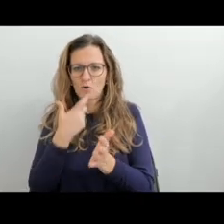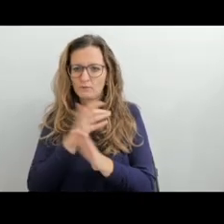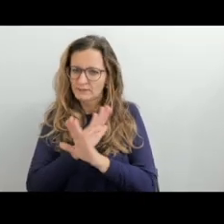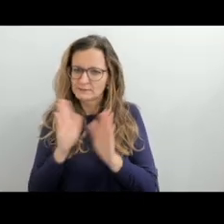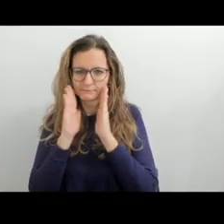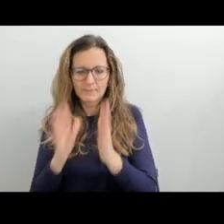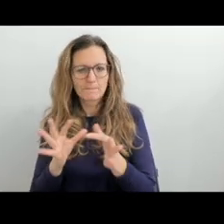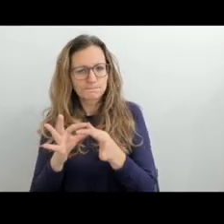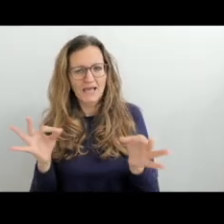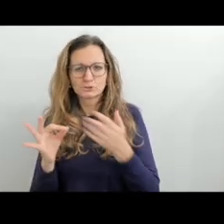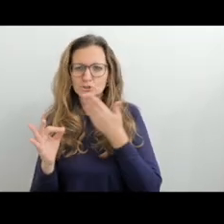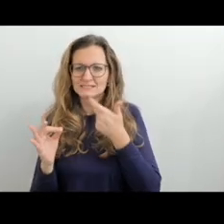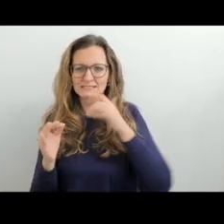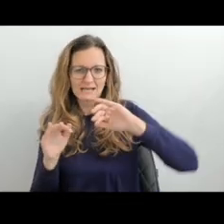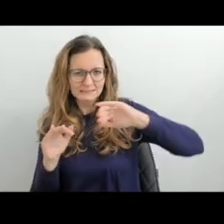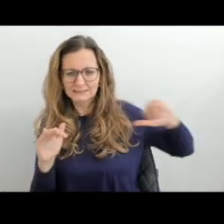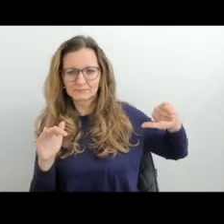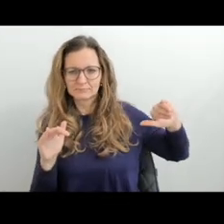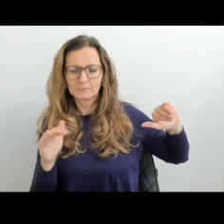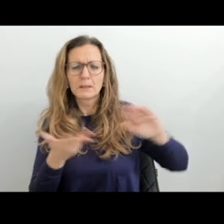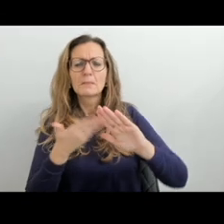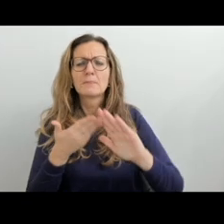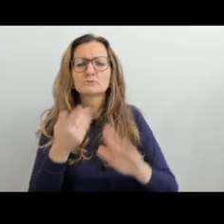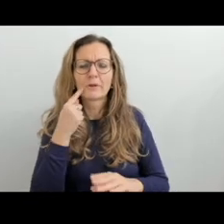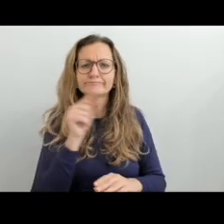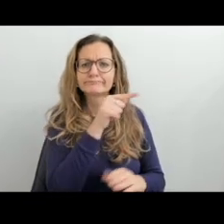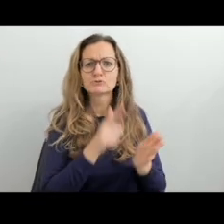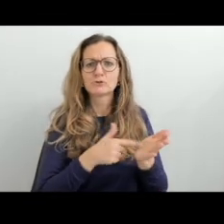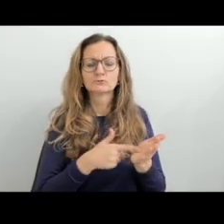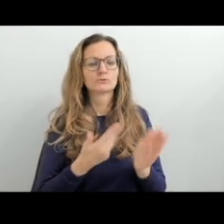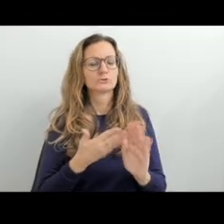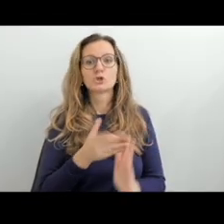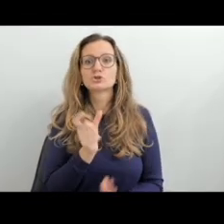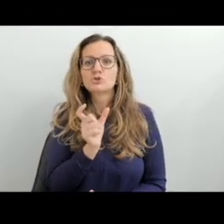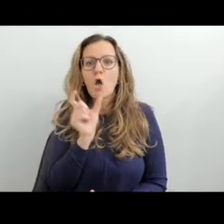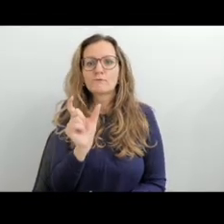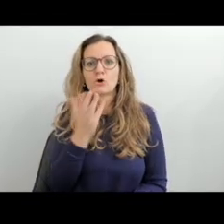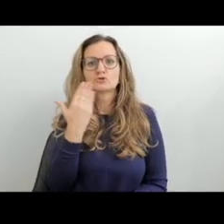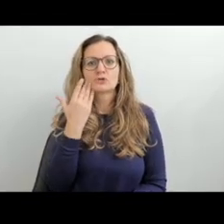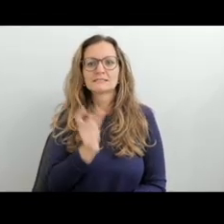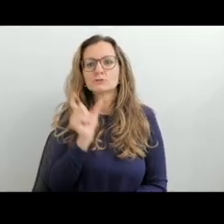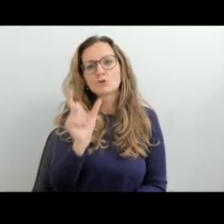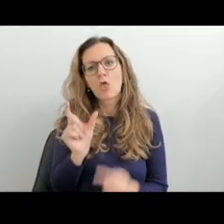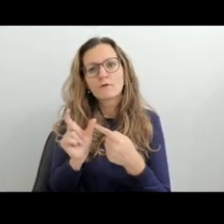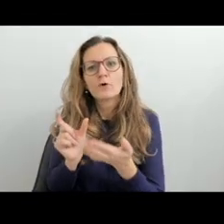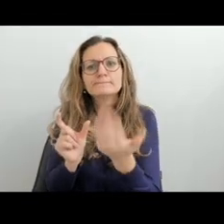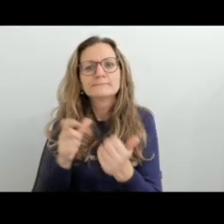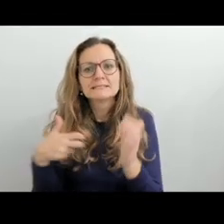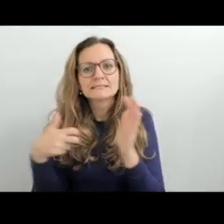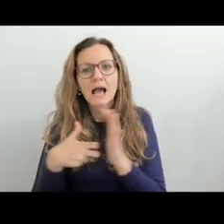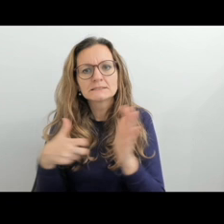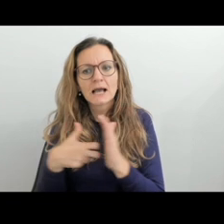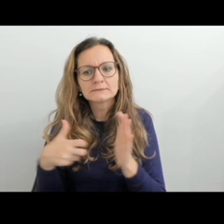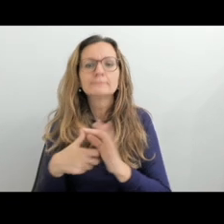postup. V tomto předmětu se má testovat pouze český znakový jazyk a nikoliv znalosti v češtině. Například se může